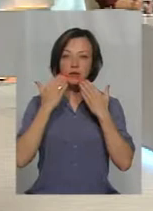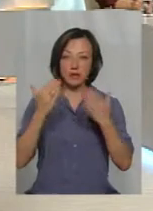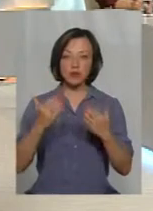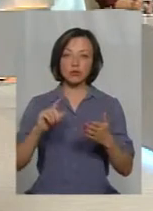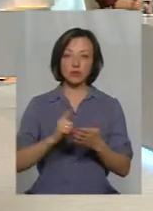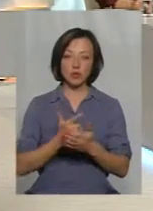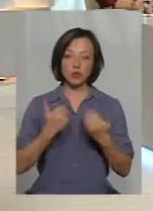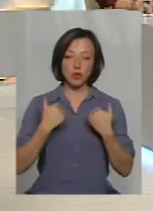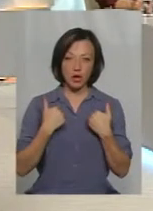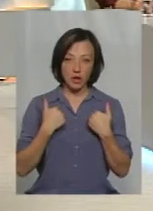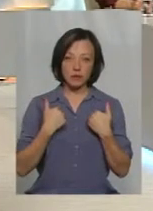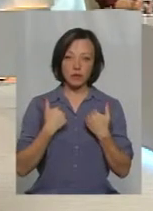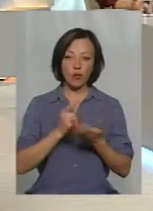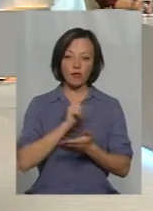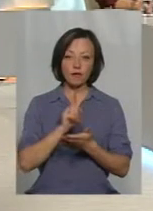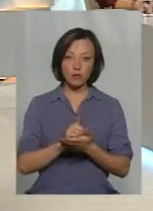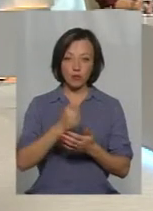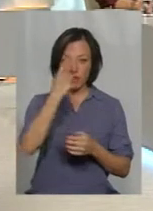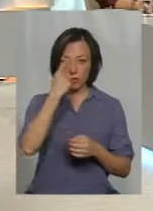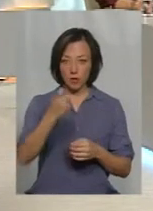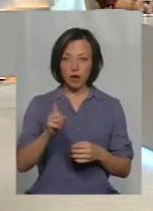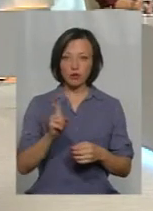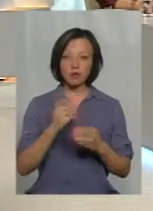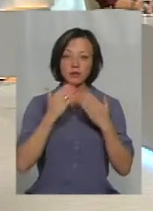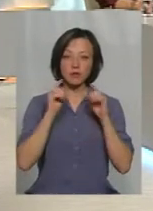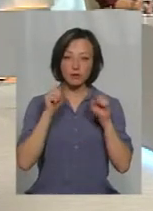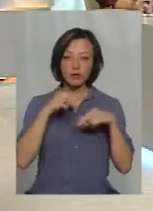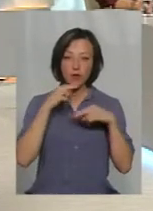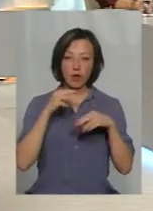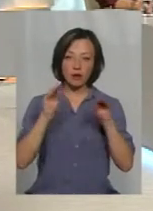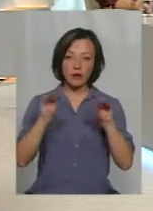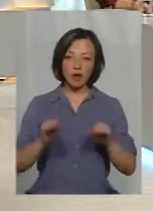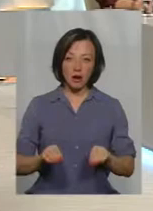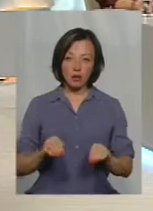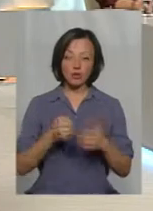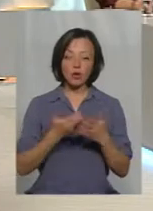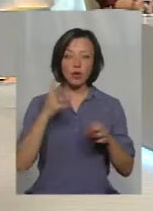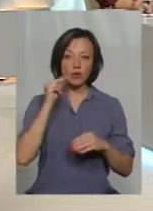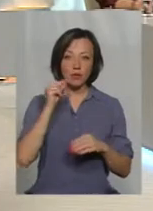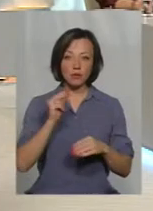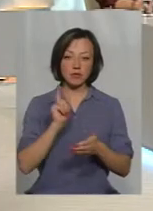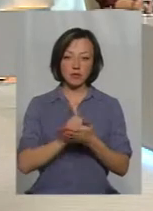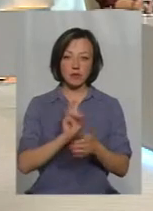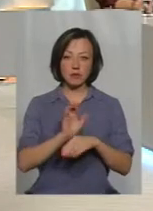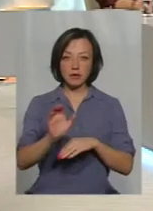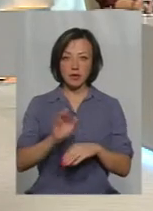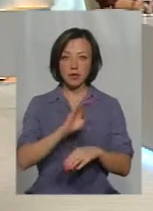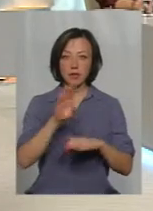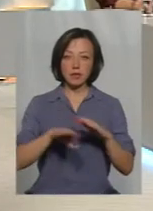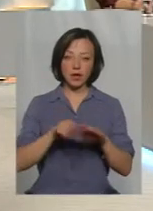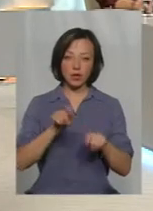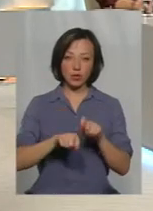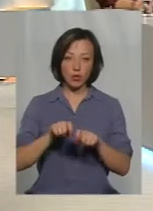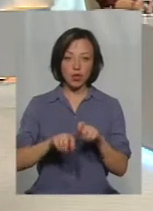знову-таки до нас, тому що ми обов'язково повідомляємо, що він звернув увагу на декларацію, до якого сроку ми маємо поставити машину під митний контроль.